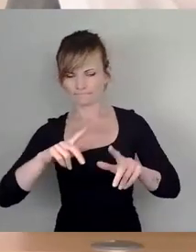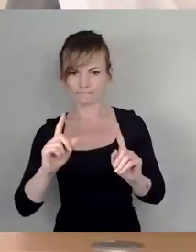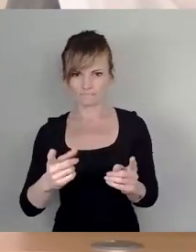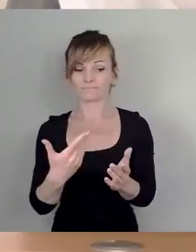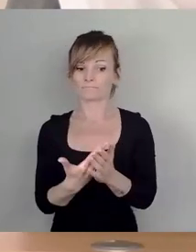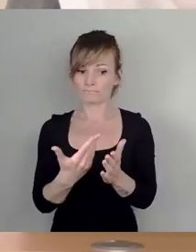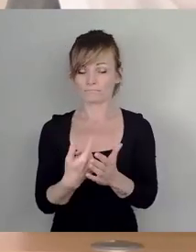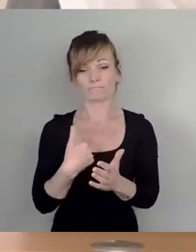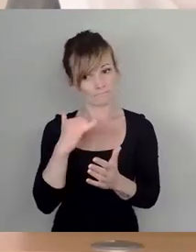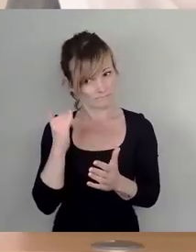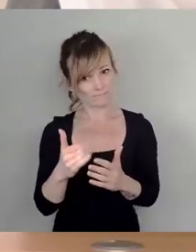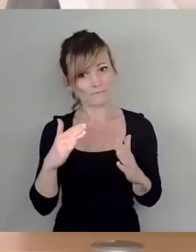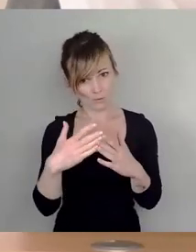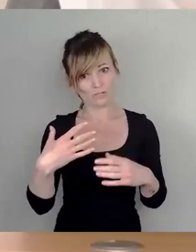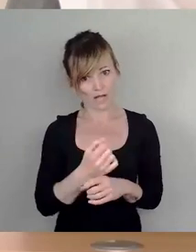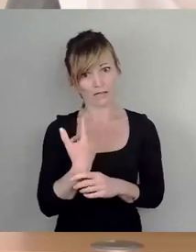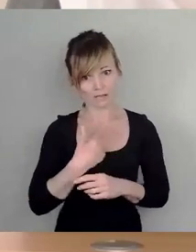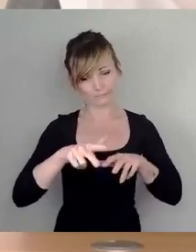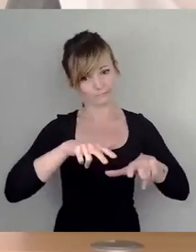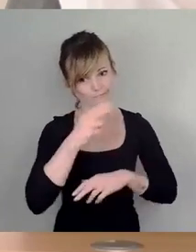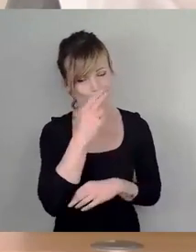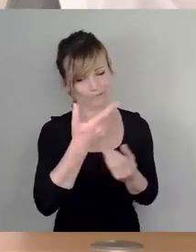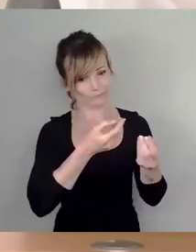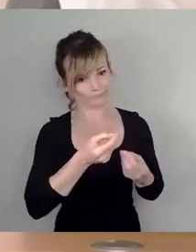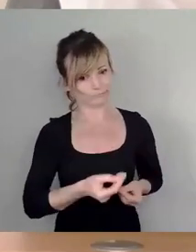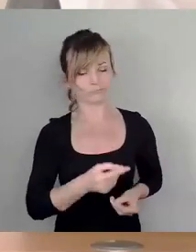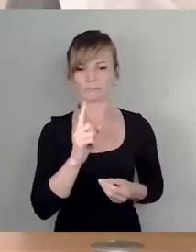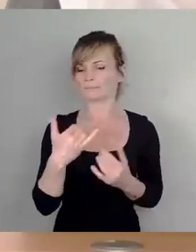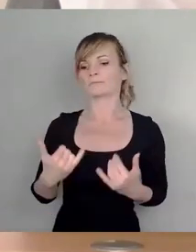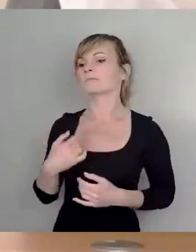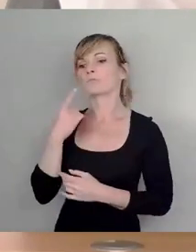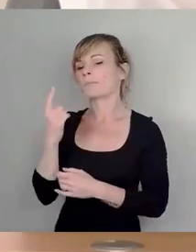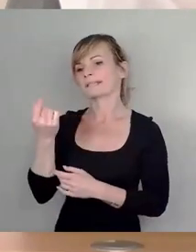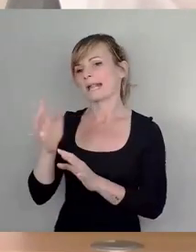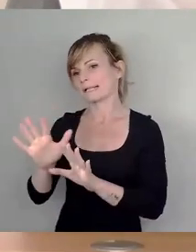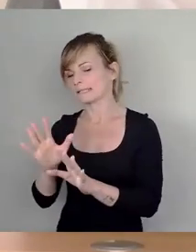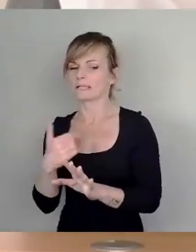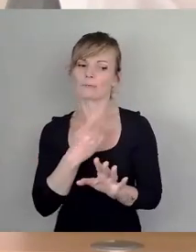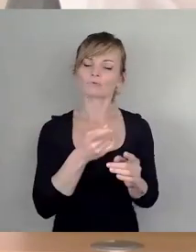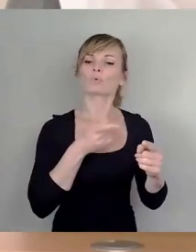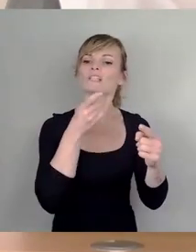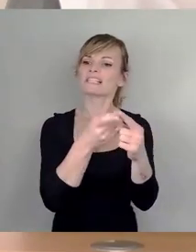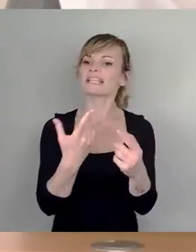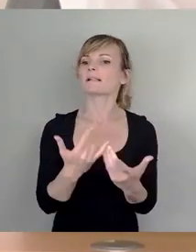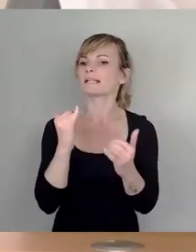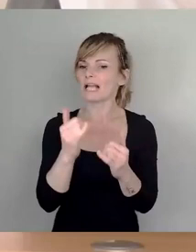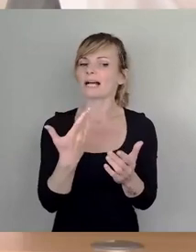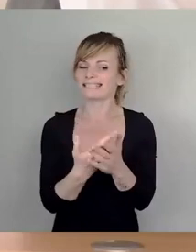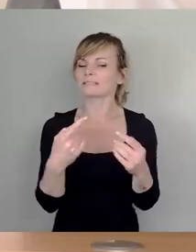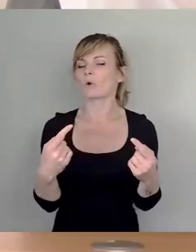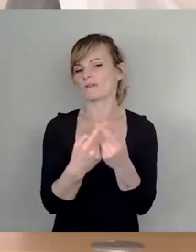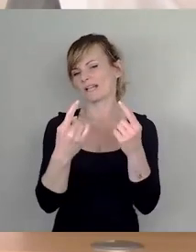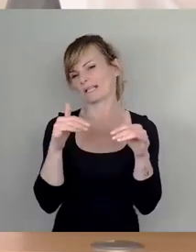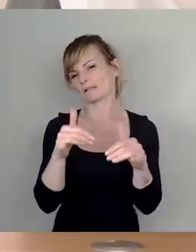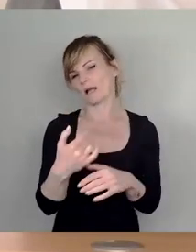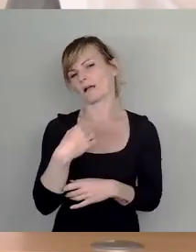haben, weil zurzeit ist das nicht so. das werde ich Ihnen auch darstellen. Also ohne jetzt zu meckern. Das ist einfach ein Zielkonflikt, das muss man beachten. Und das ist